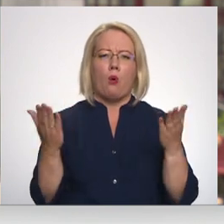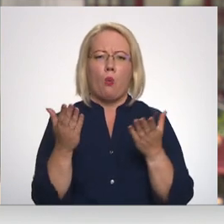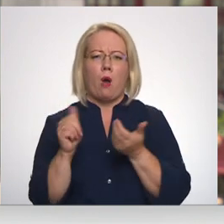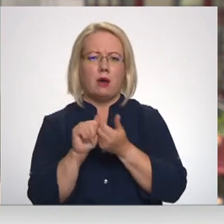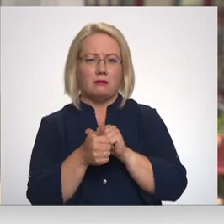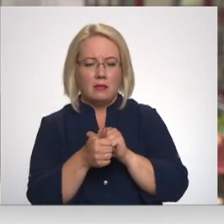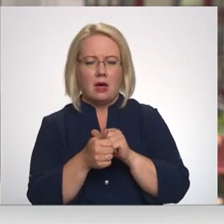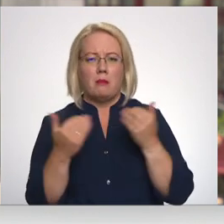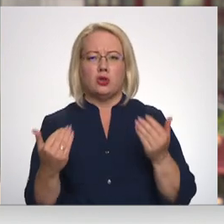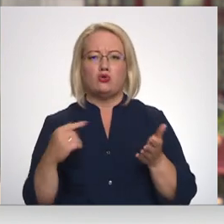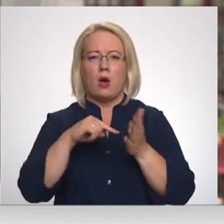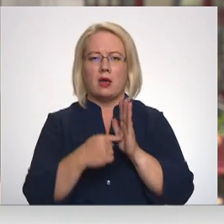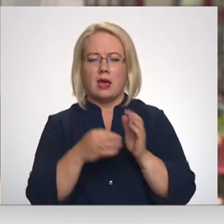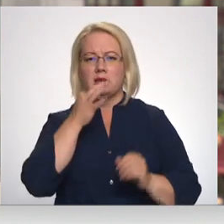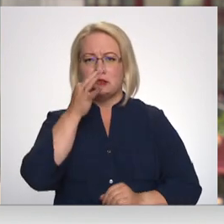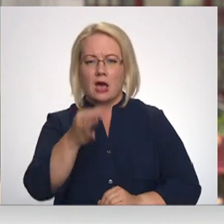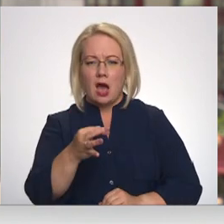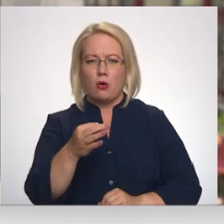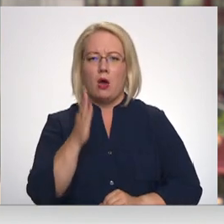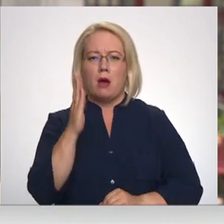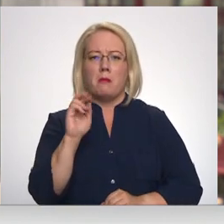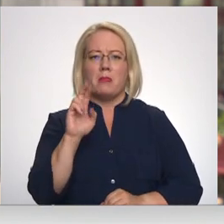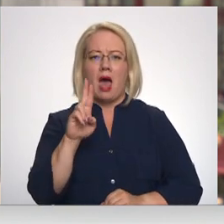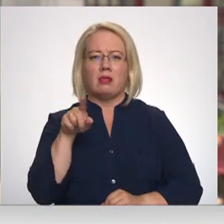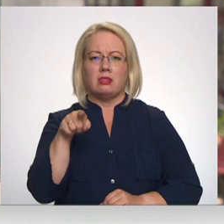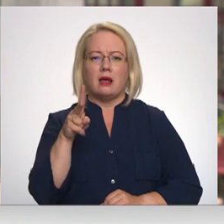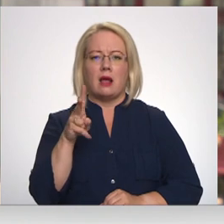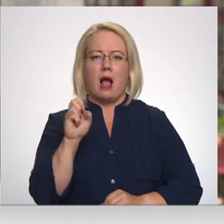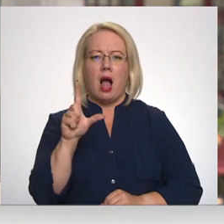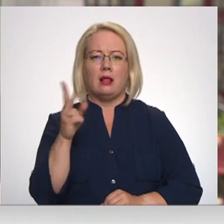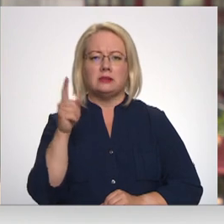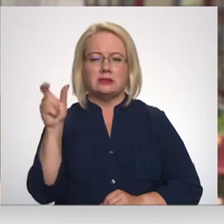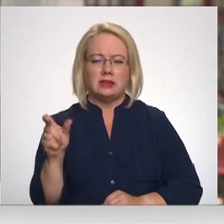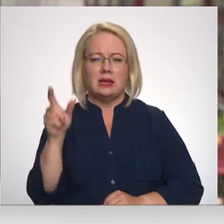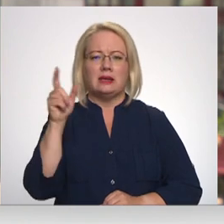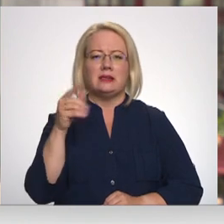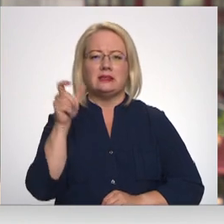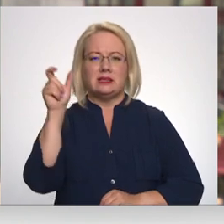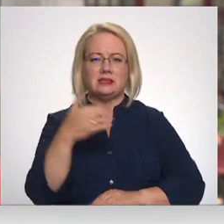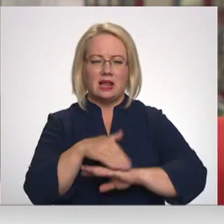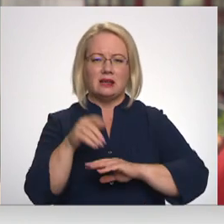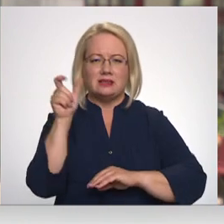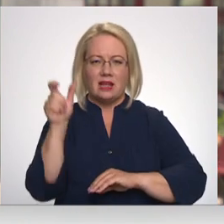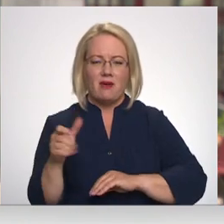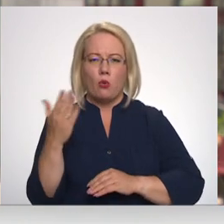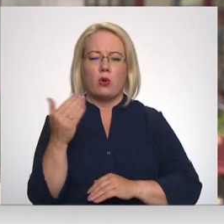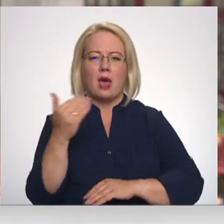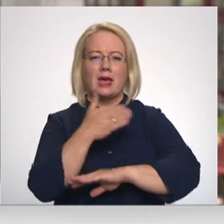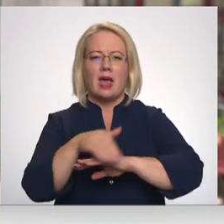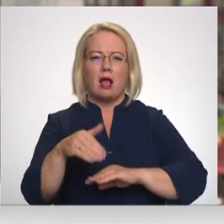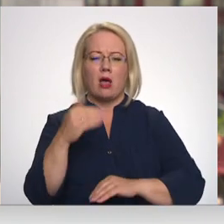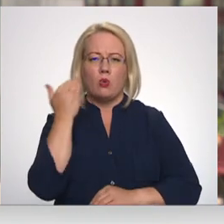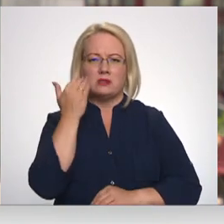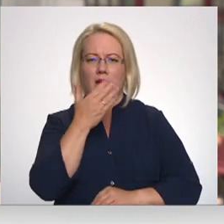šobrīd vēlreiz es saku, tas ir cilvēks, Brandkalns ir cilvēks, kurš nav pelnījis ielu Rīgā. Kad varētu viņa vārds pazust?